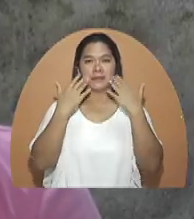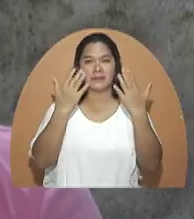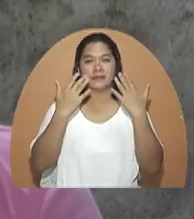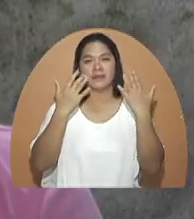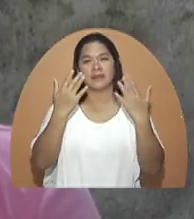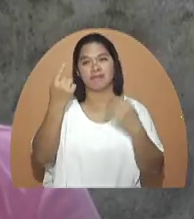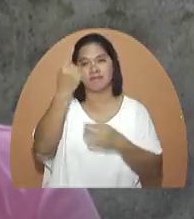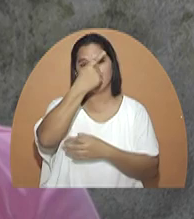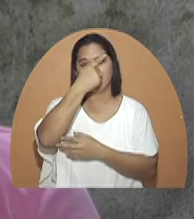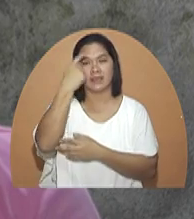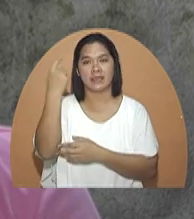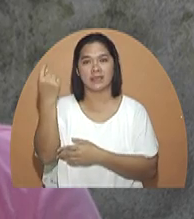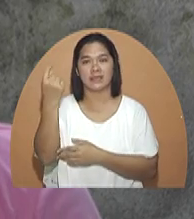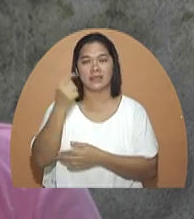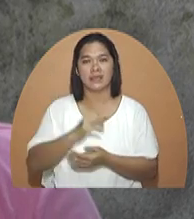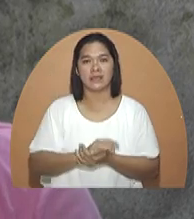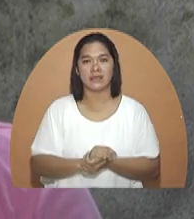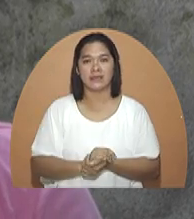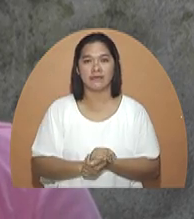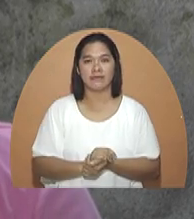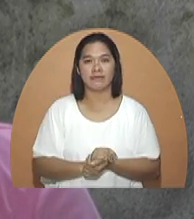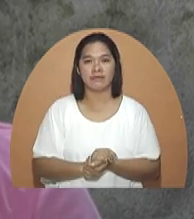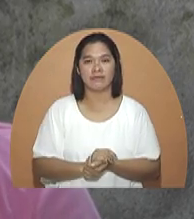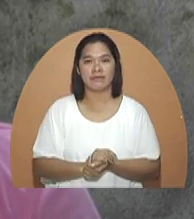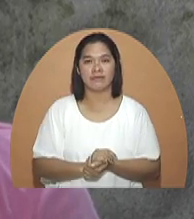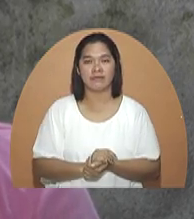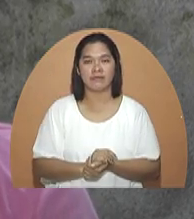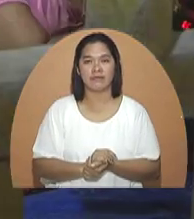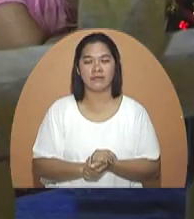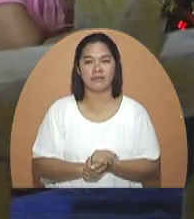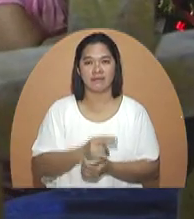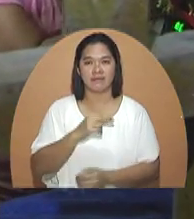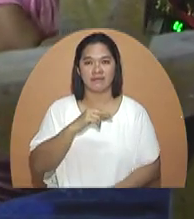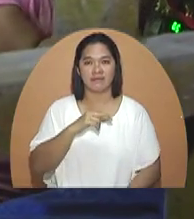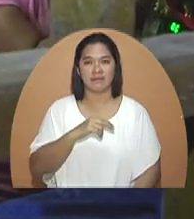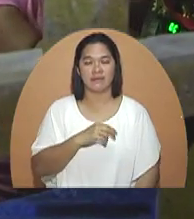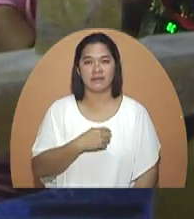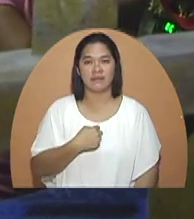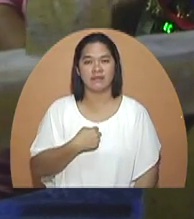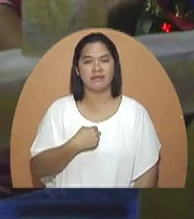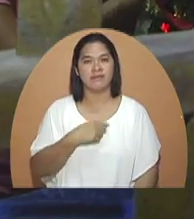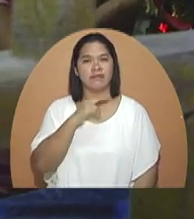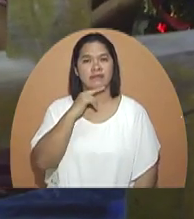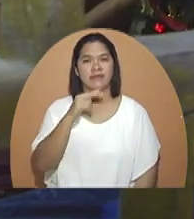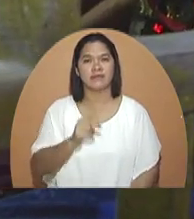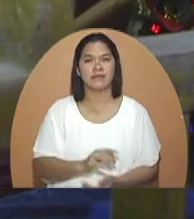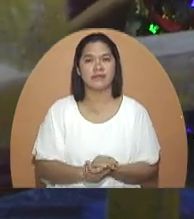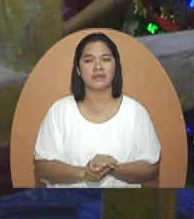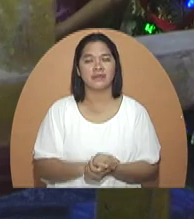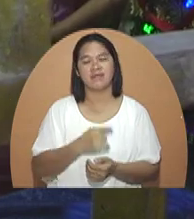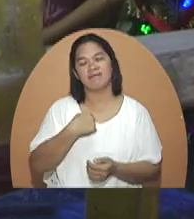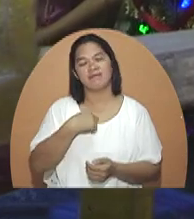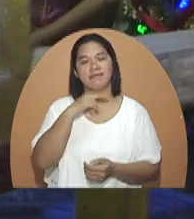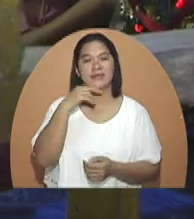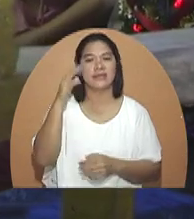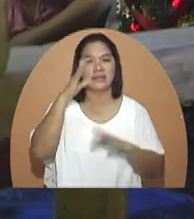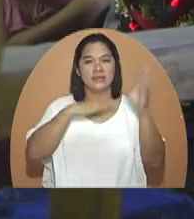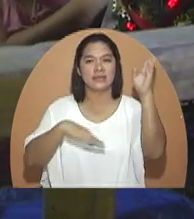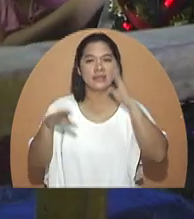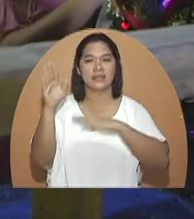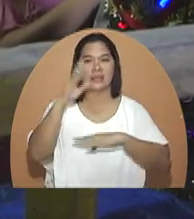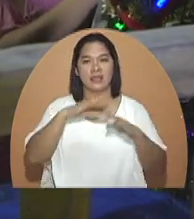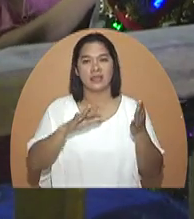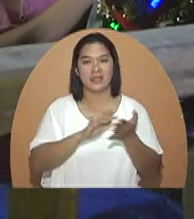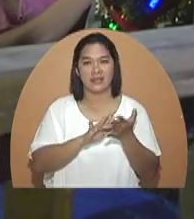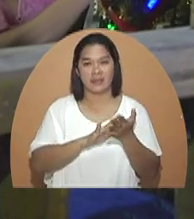Maraming salamat po dahil hindi na po ako mag... yung mamroblema